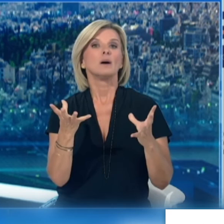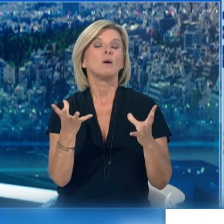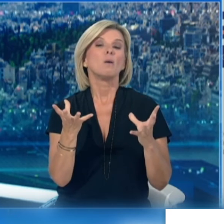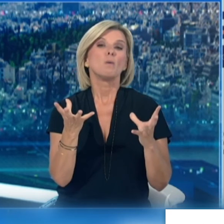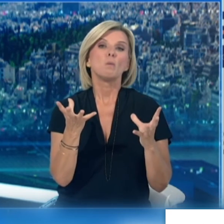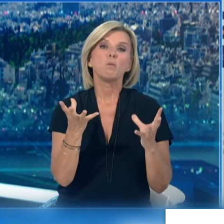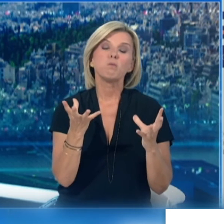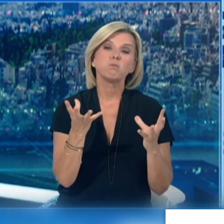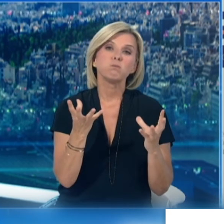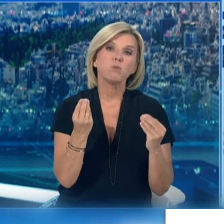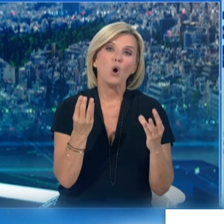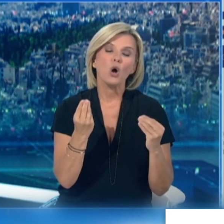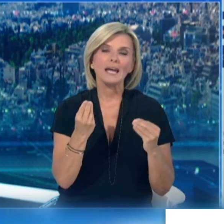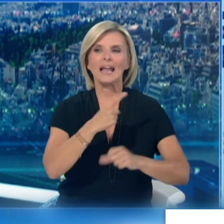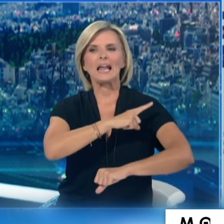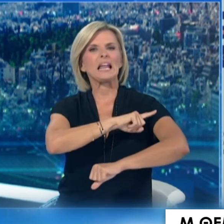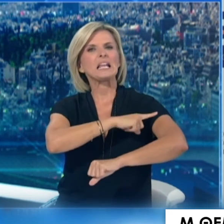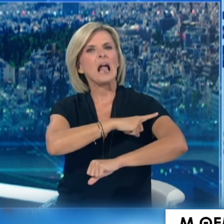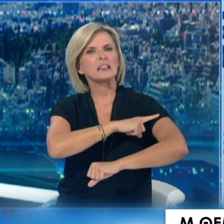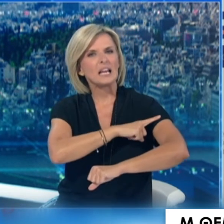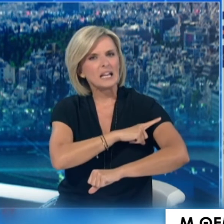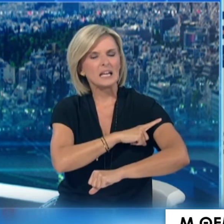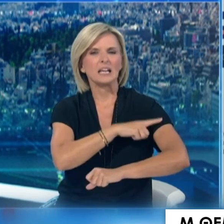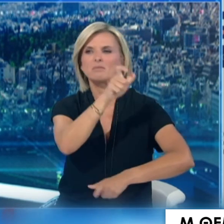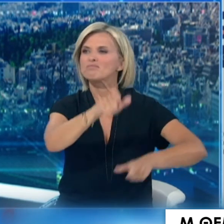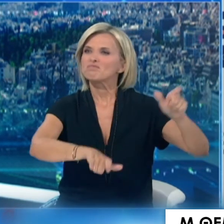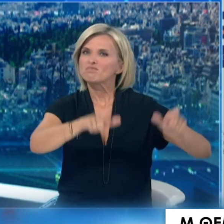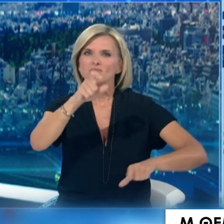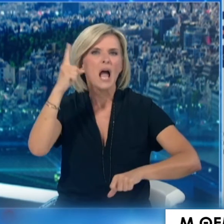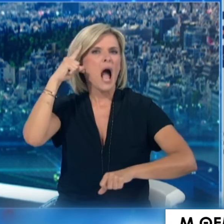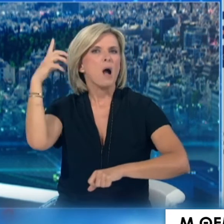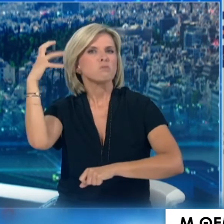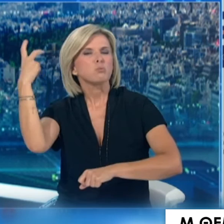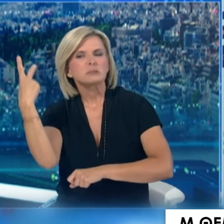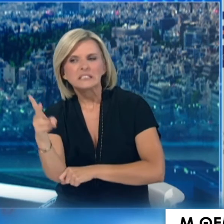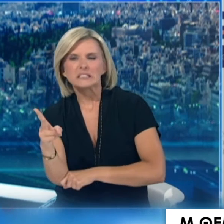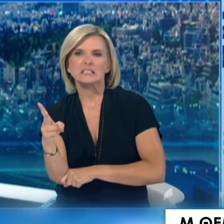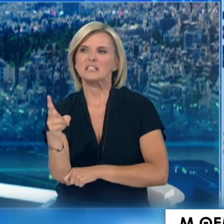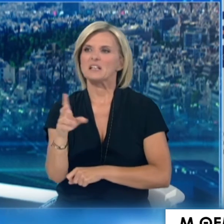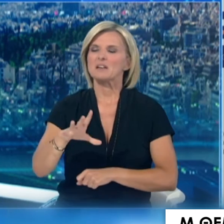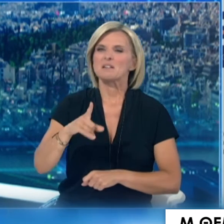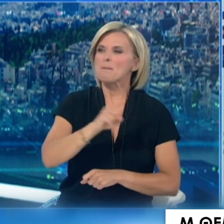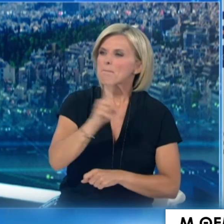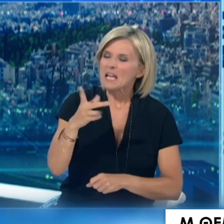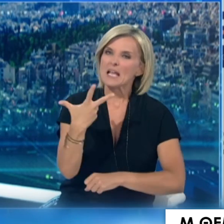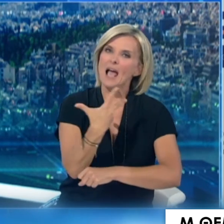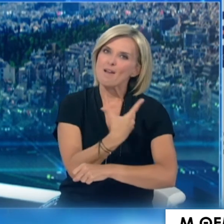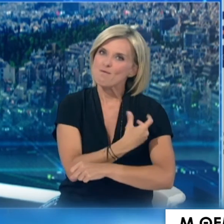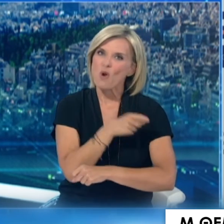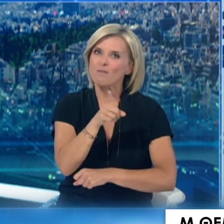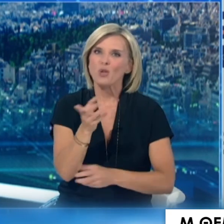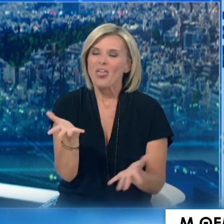και οι διαφορετικές απόψεις γιατρών οι οποίοι συμμετέχουν σε αυτή την αντιβολιαστικό κίνημα Εδώ δεν είναι θέμα